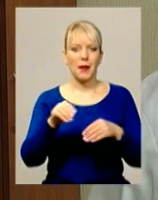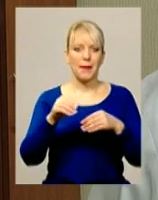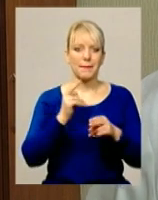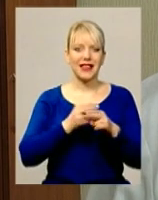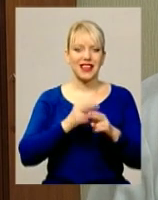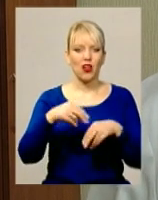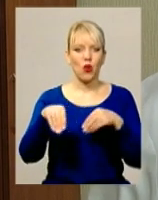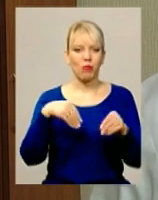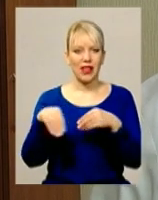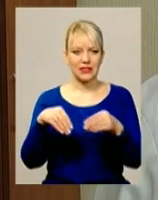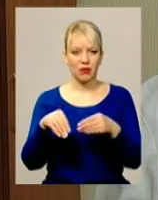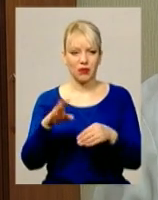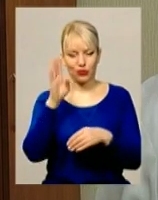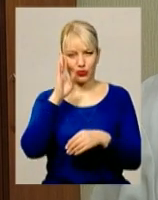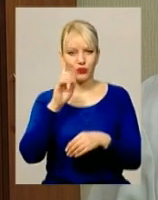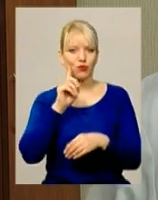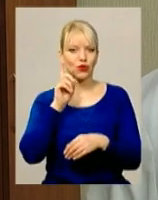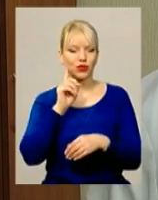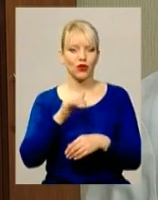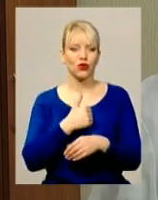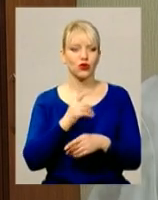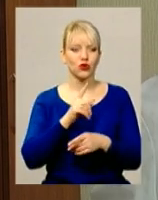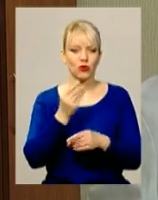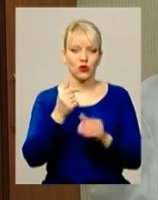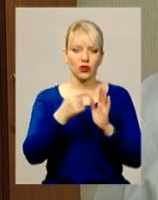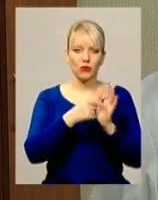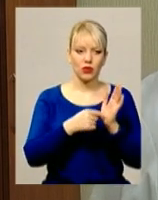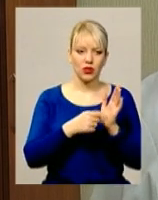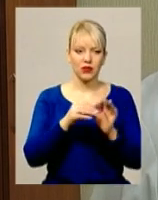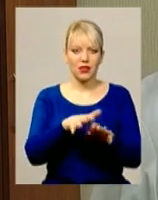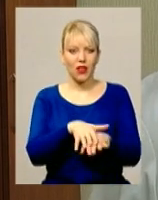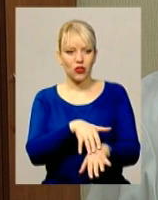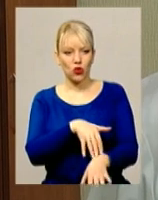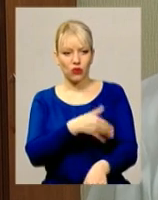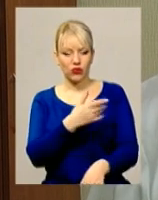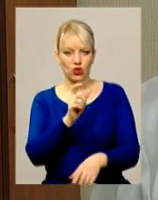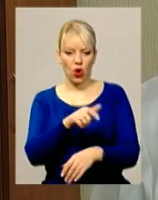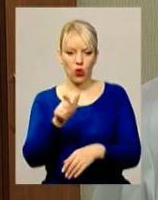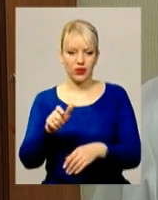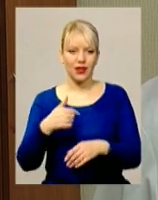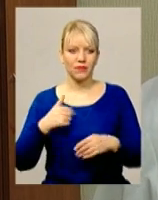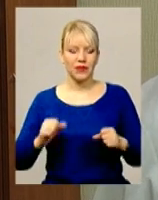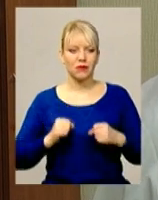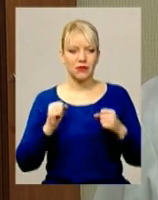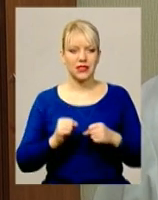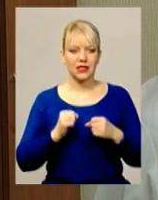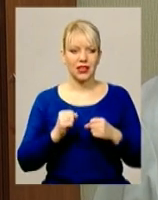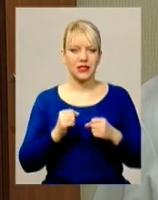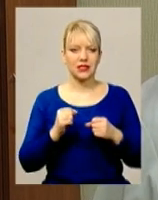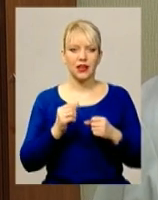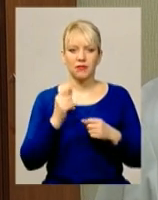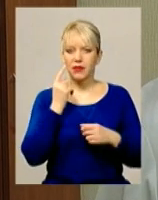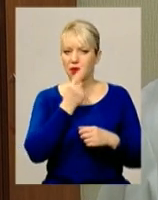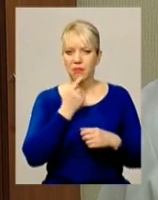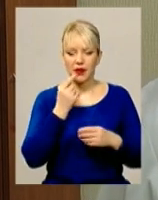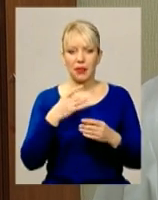тому, щоб кошти трошки розділити надовше, на більше людей, то ми стараємося напереді ставити білі зуби, тобто